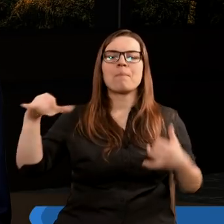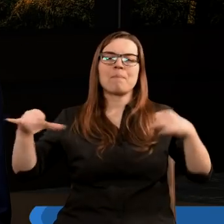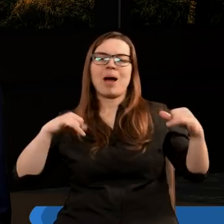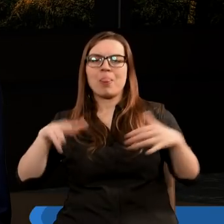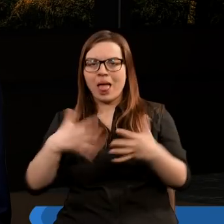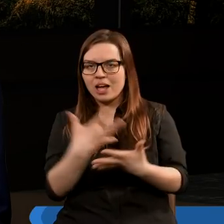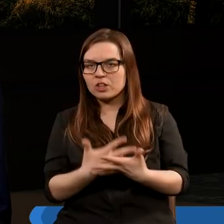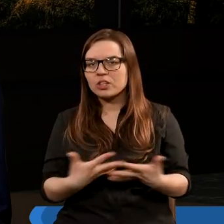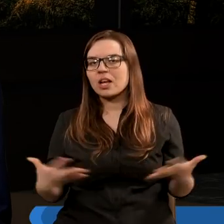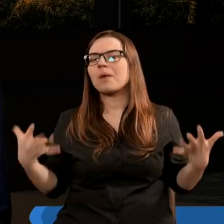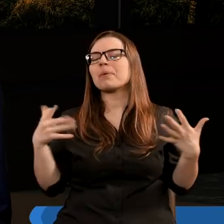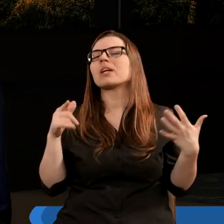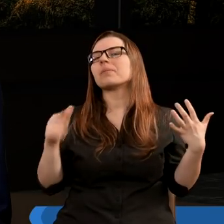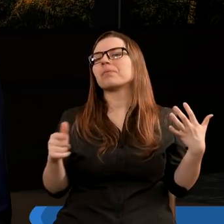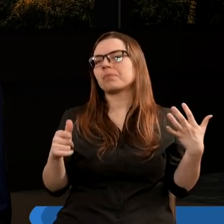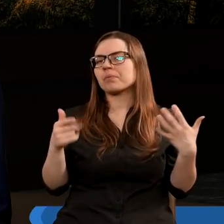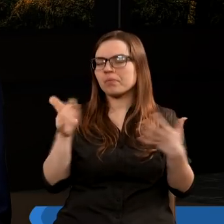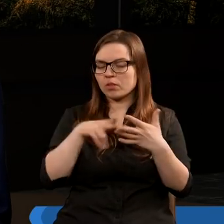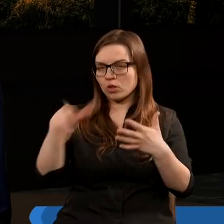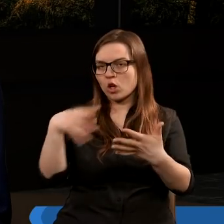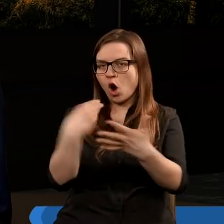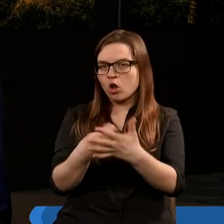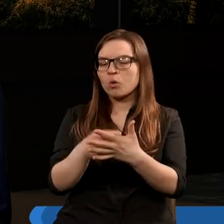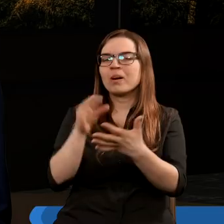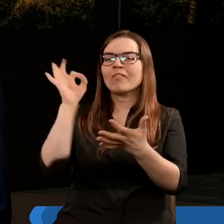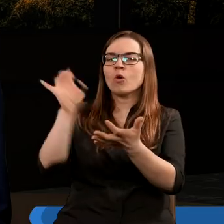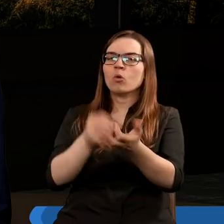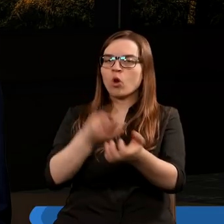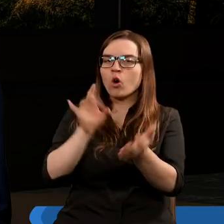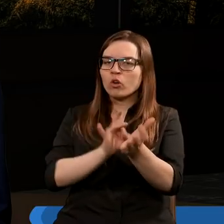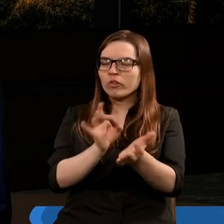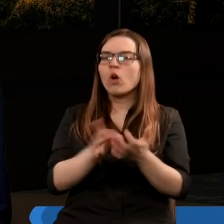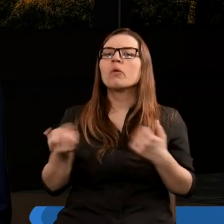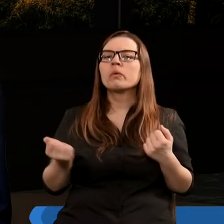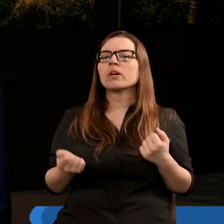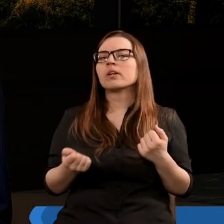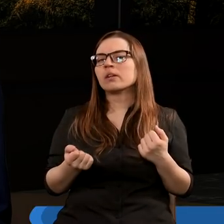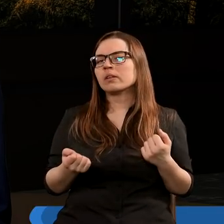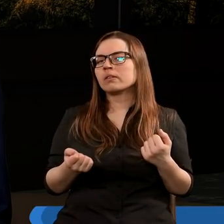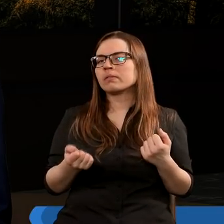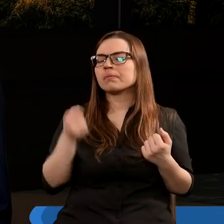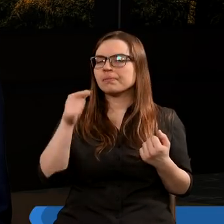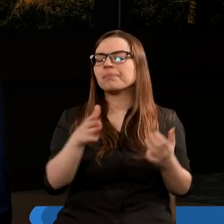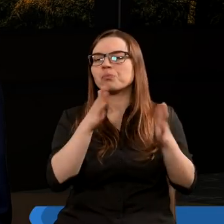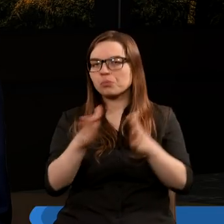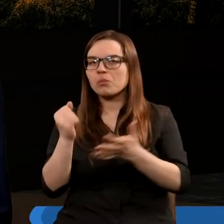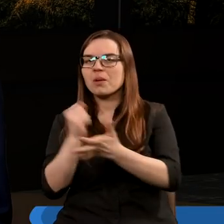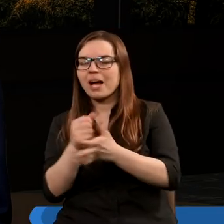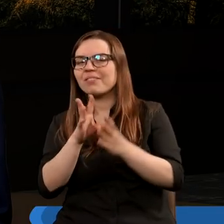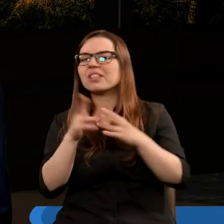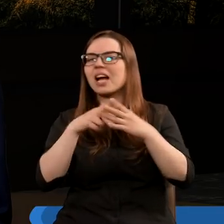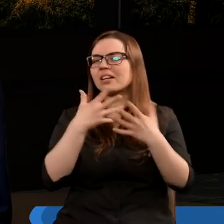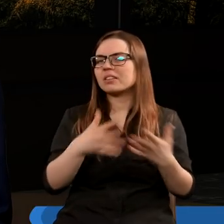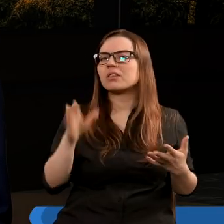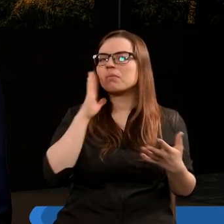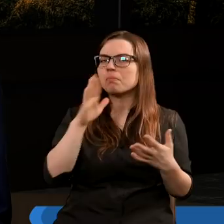czyli panowanie na ziemi, jako ten, który ją stworzył, ten, który ją też odkupił. I to są te rzeczy, które od razu porządkują sprawy, które się